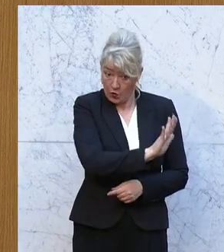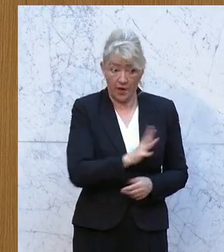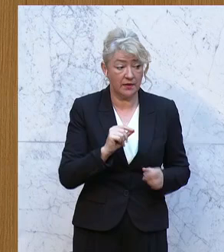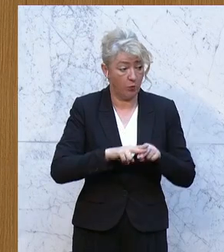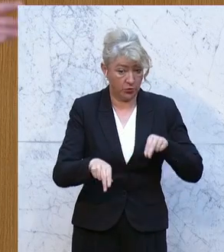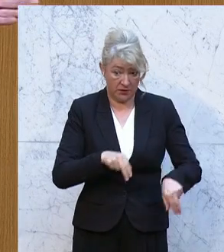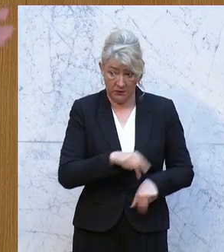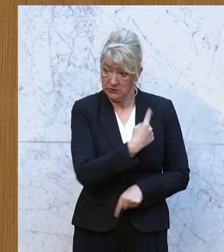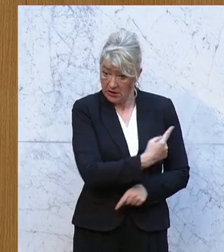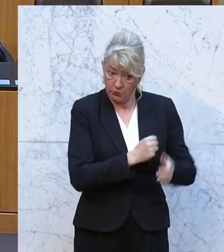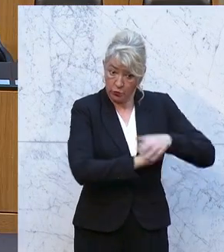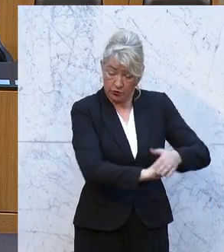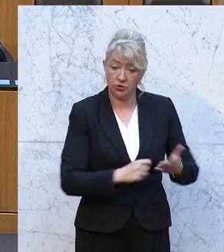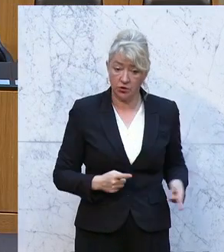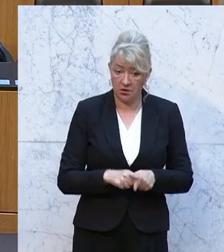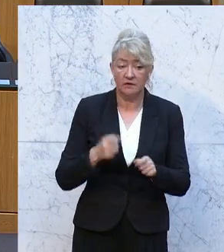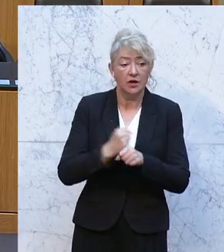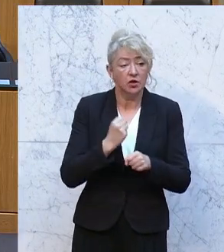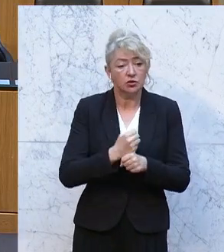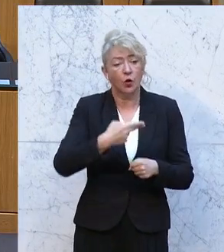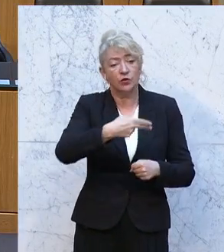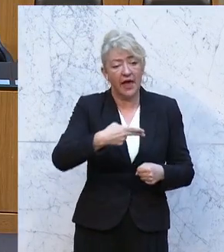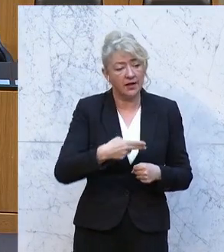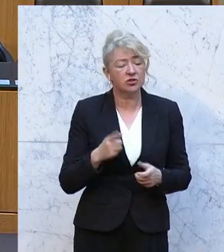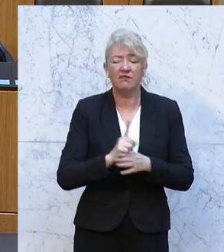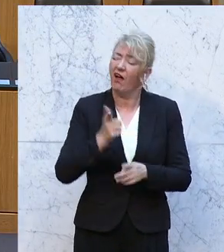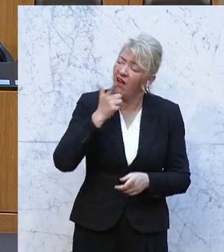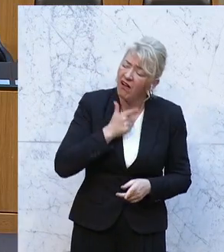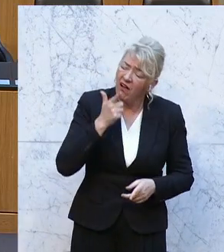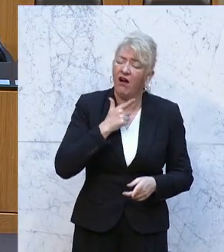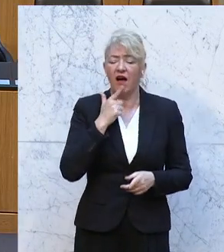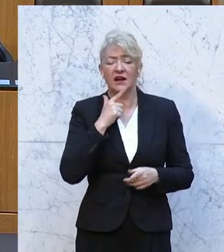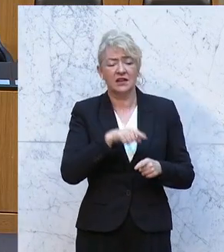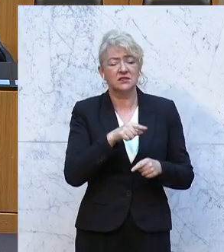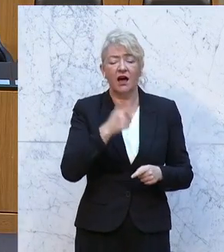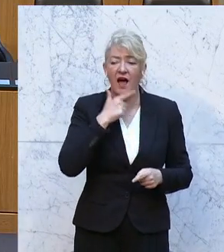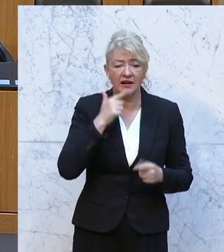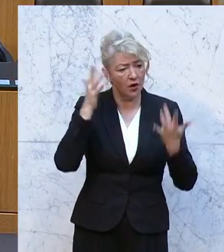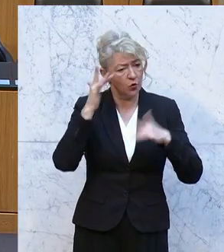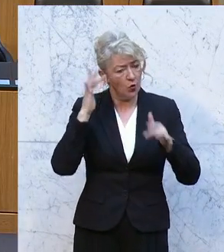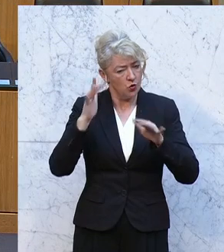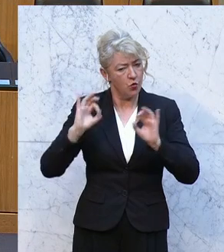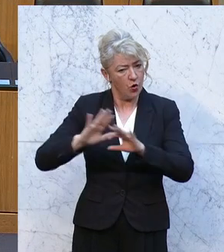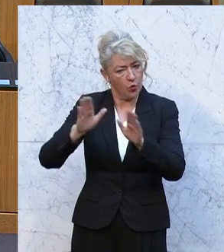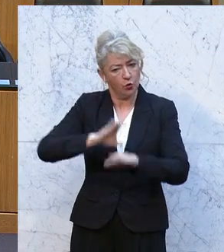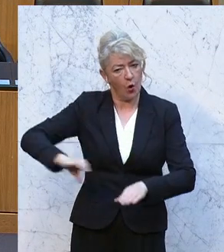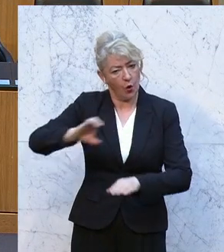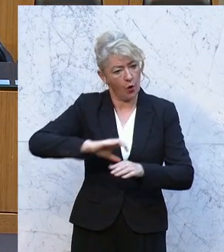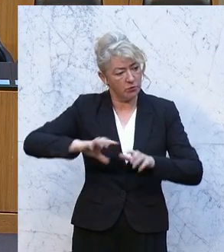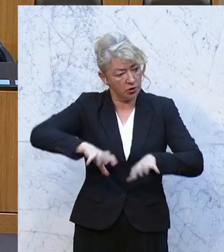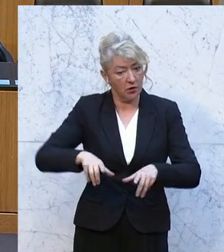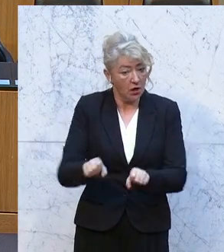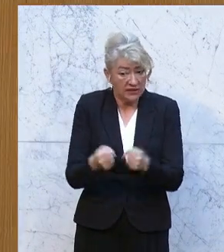Bundesminister, die Stonehenge, das älteste Kulturgut am europäischen Kontinent